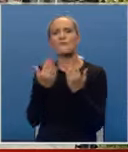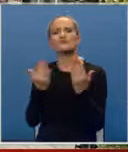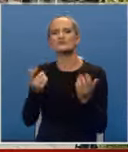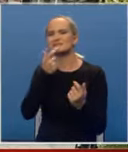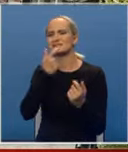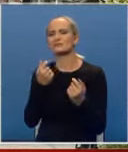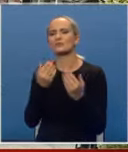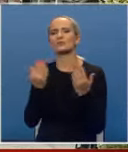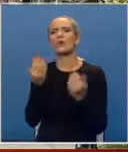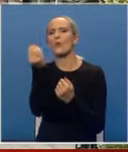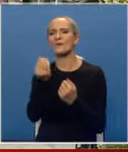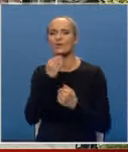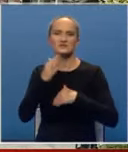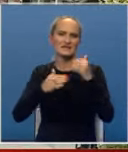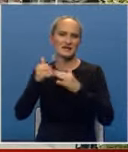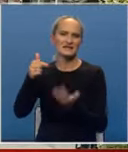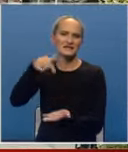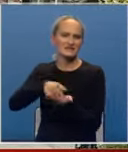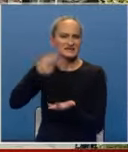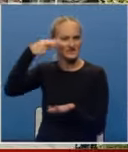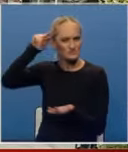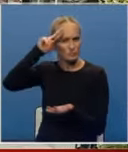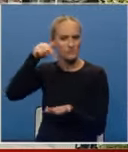savremene umjetnosti na kojoj se gradi centralno spomen obilježje.